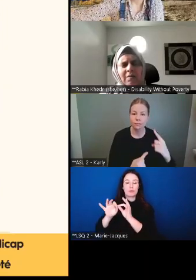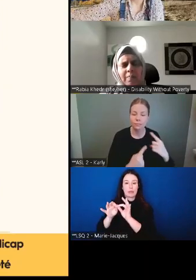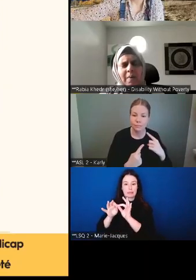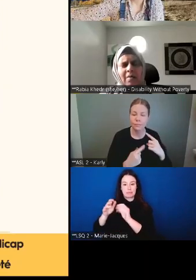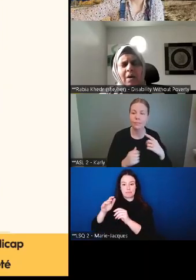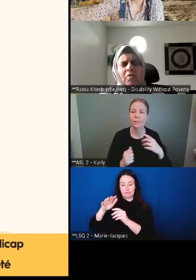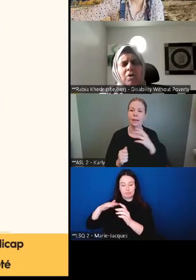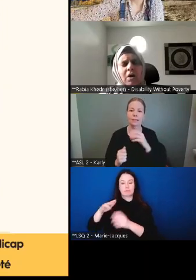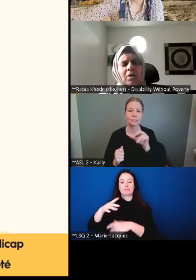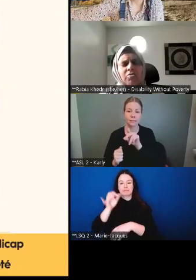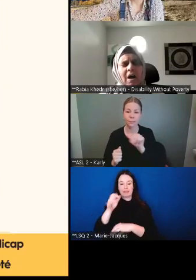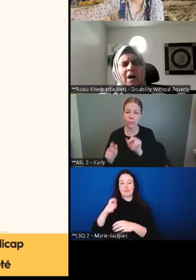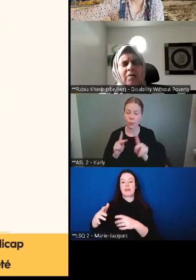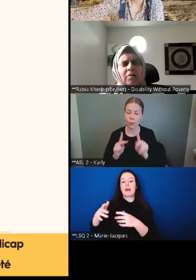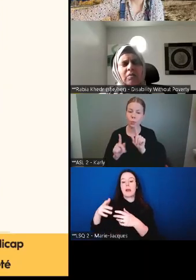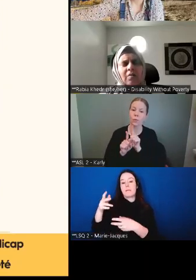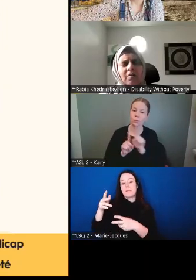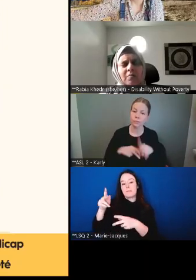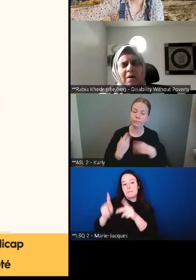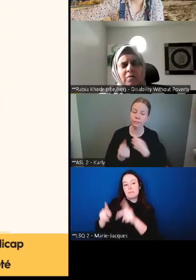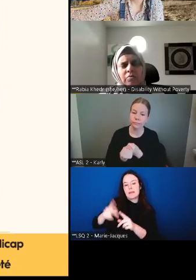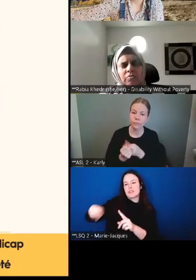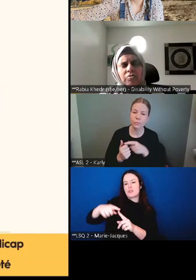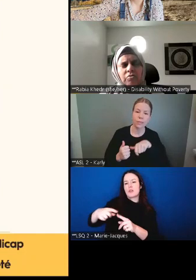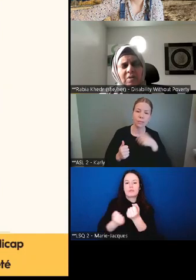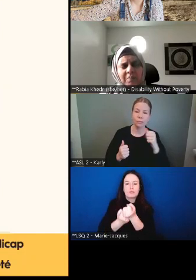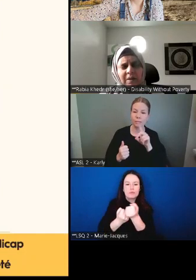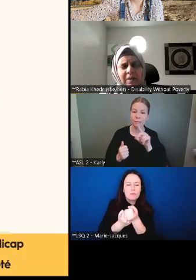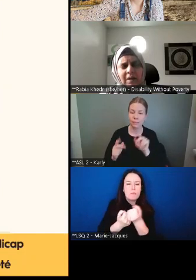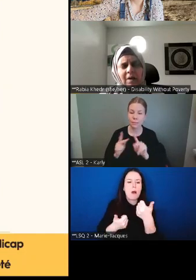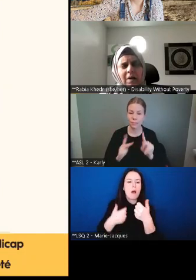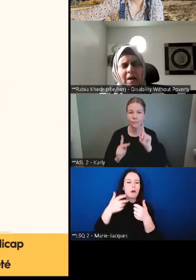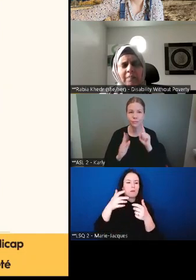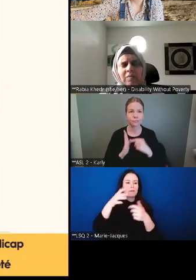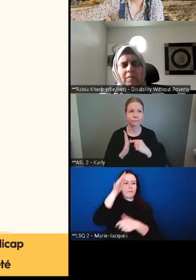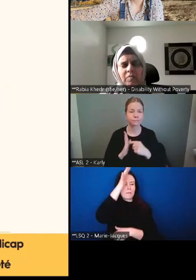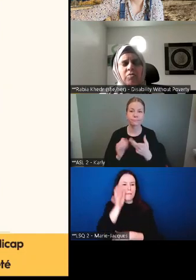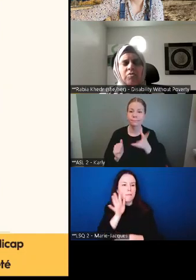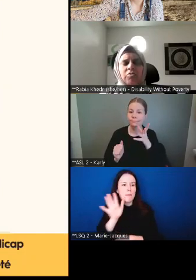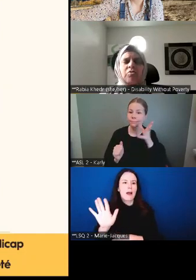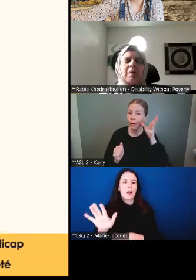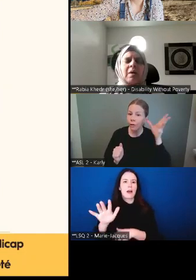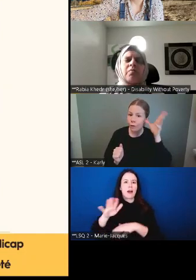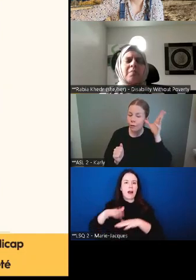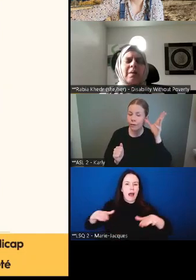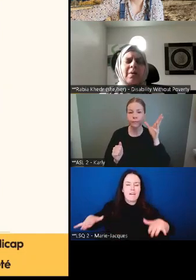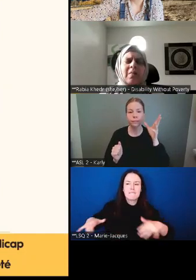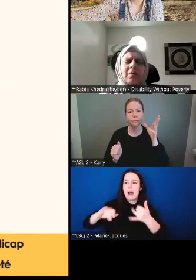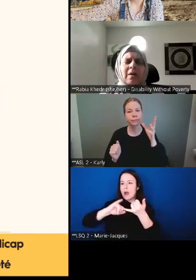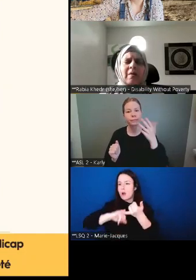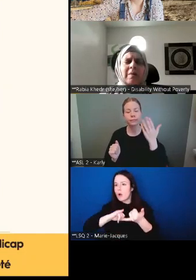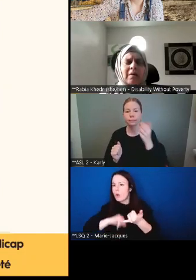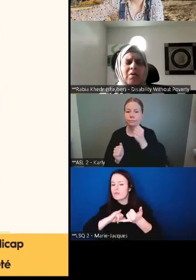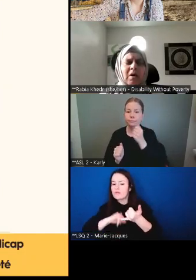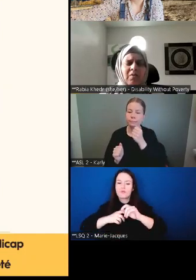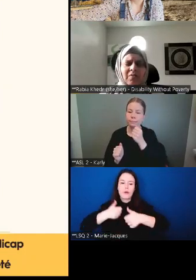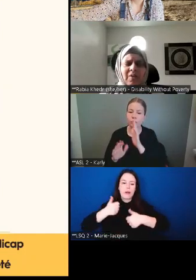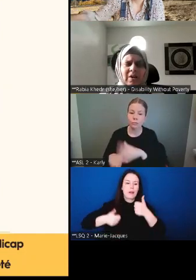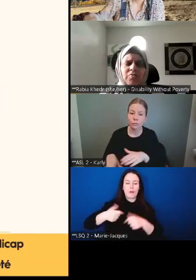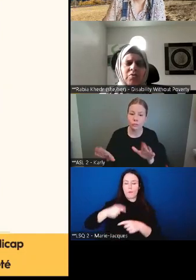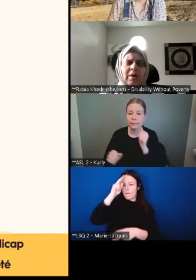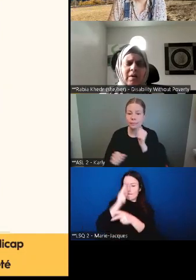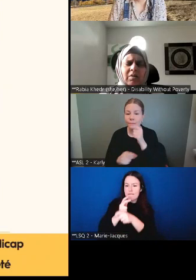qui offrent du soutien, que ce soit leurs parents, leurs enfants, leurs conjoints, leurs conjointes, leurs fratries.